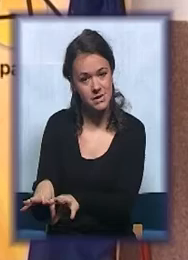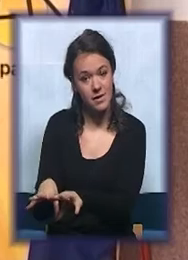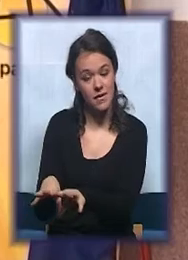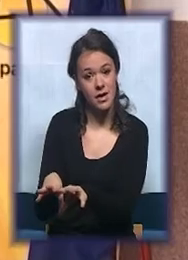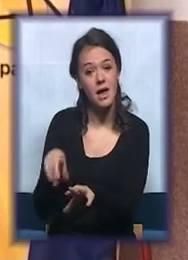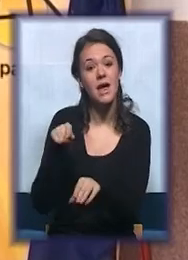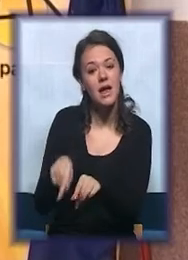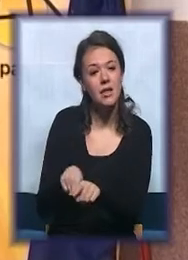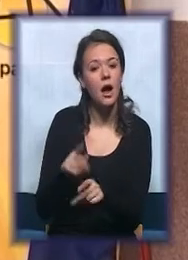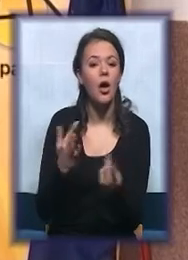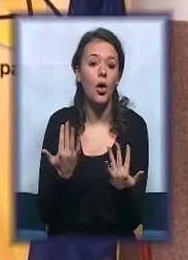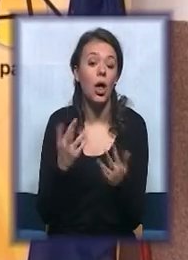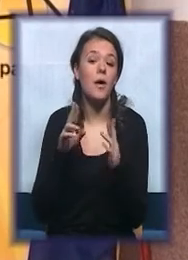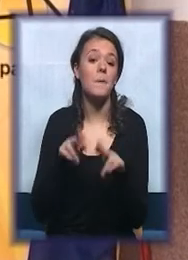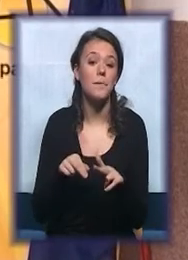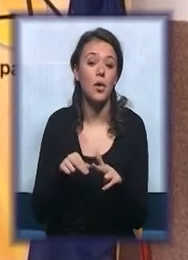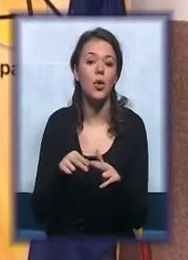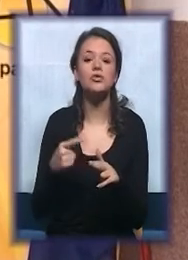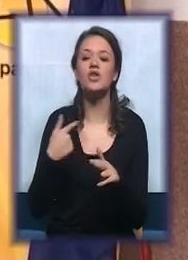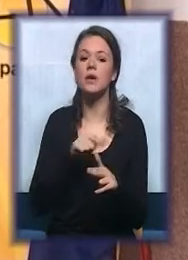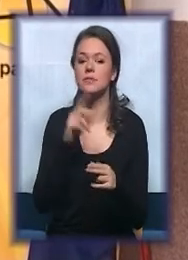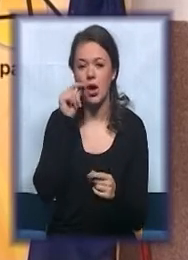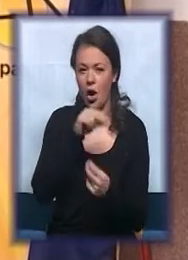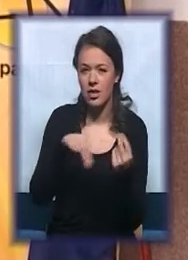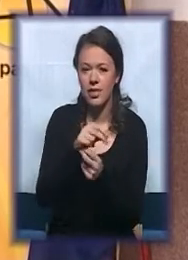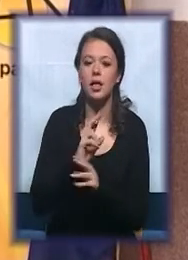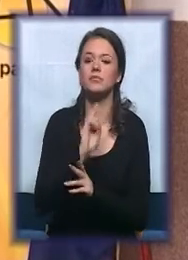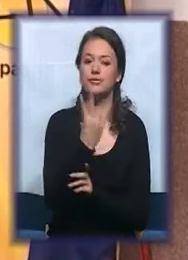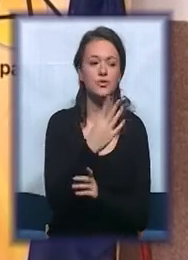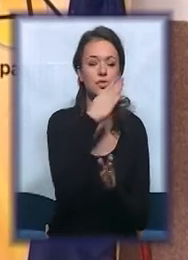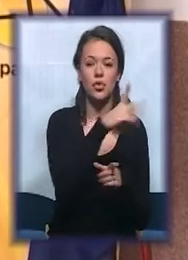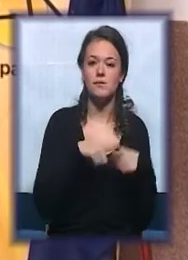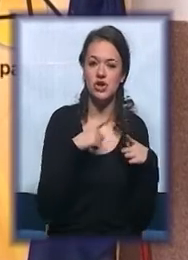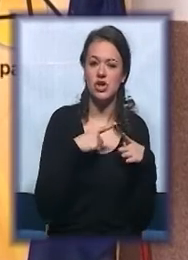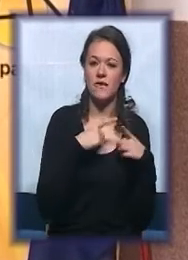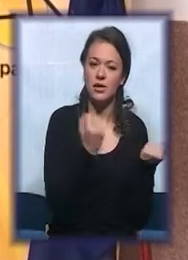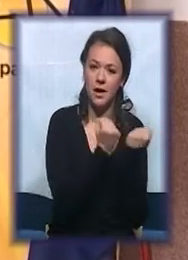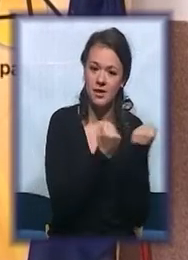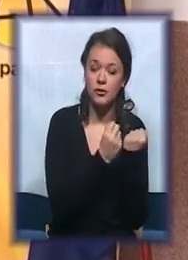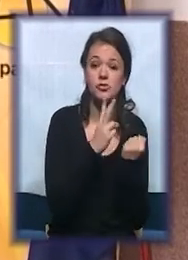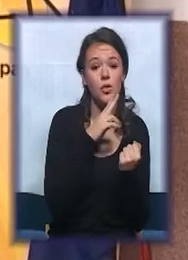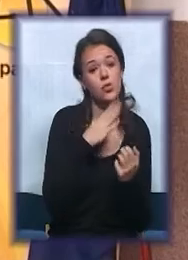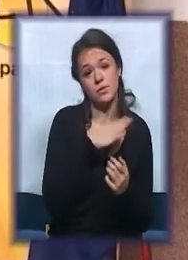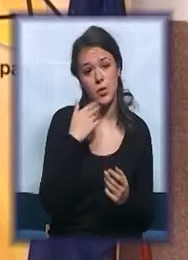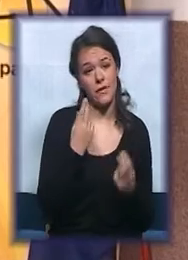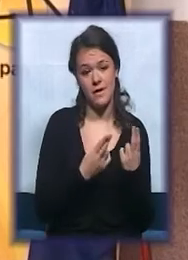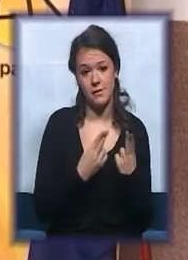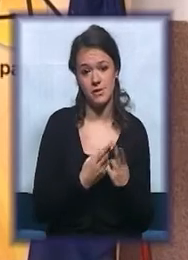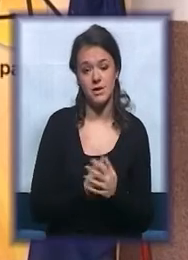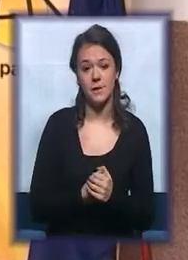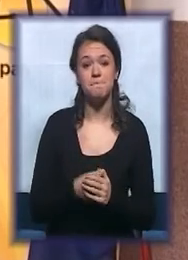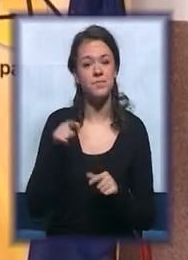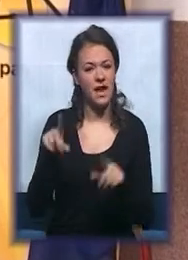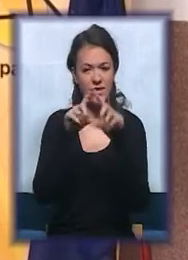se onoliko koliko je to moguće posvete i nekim drugim životnim aktivnostima koji su takođe veoma važni. Takvih